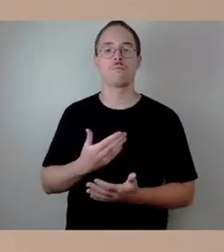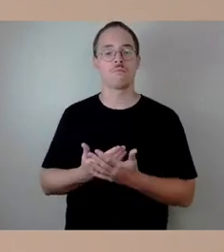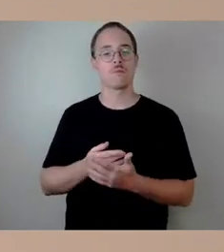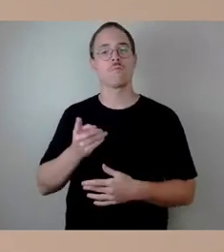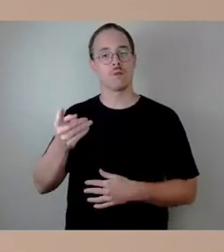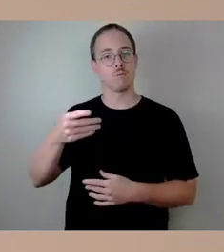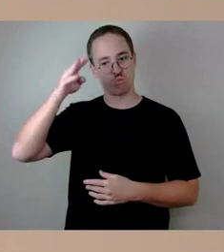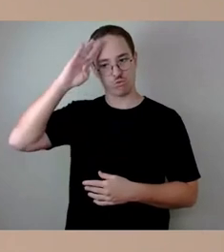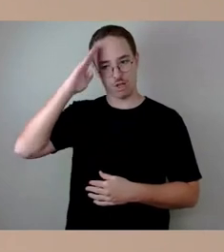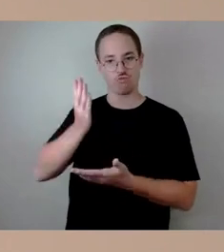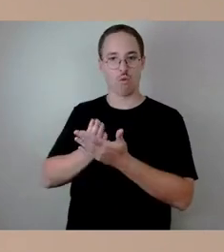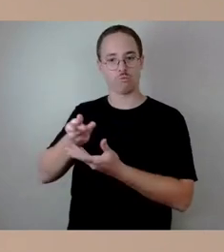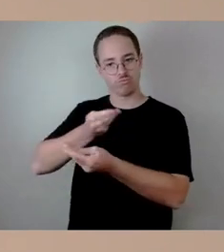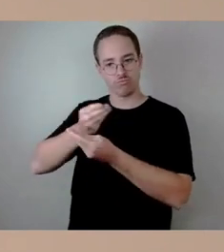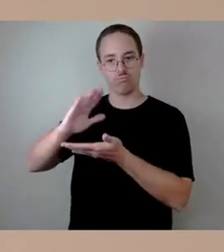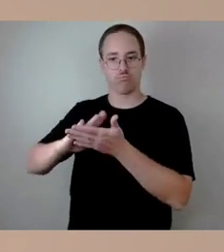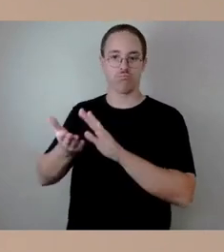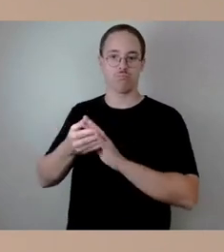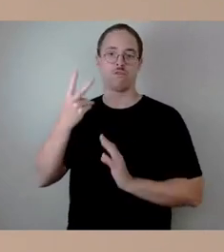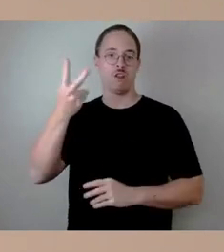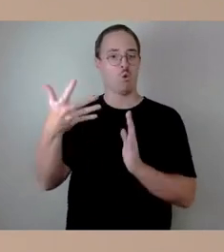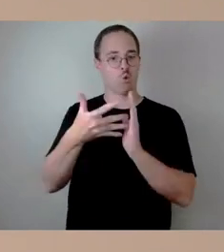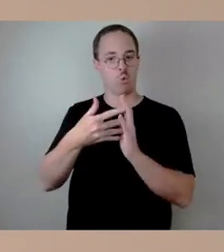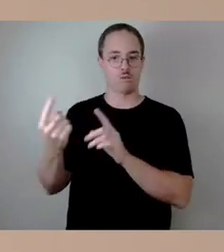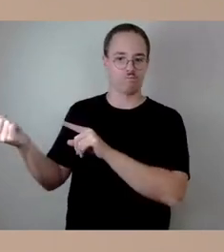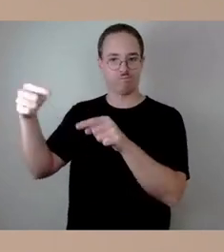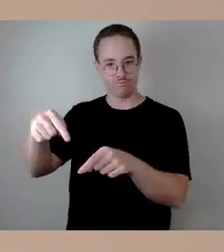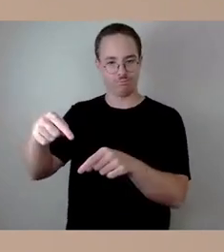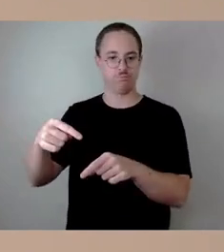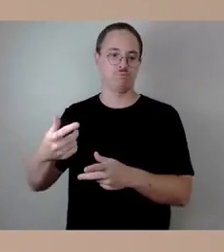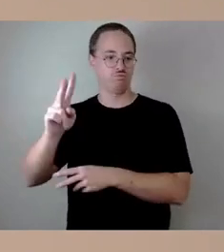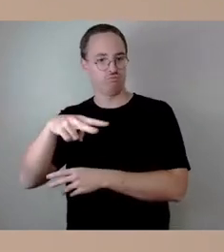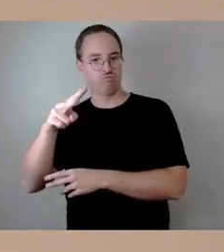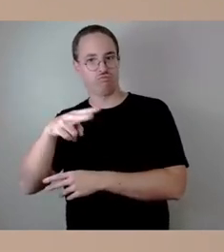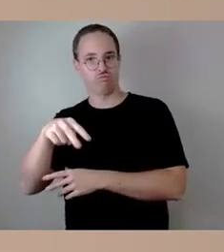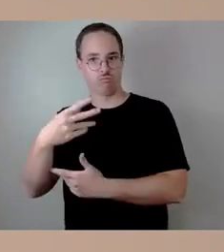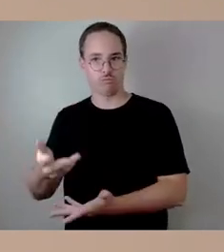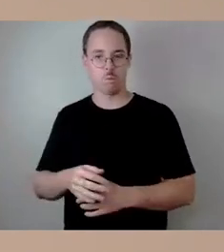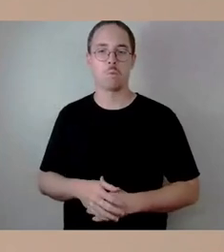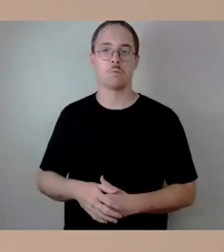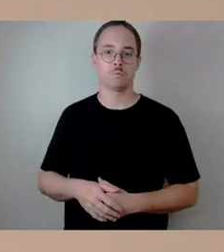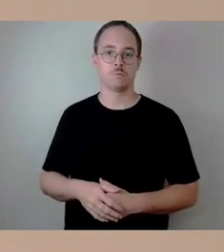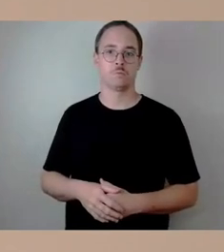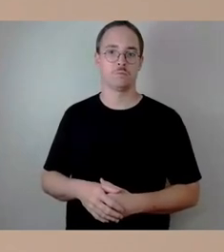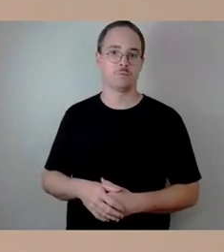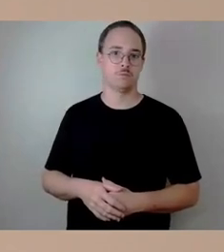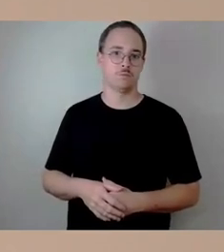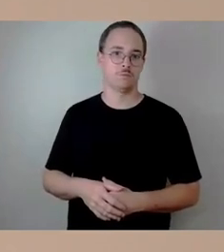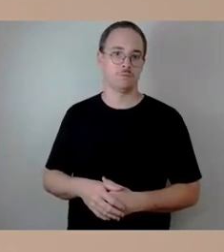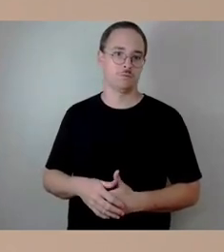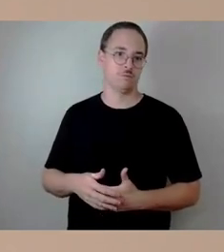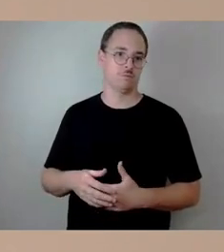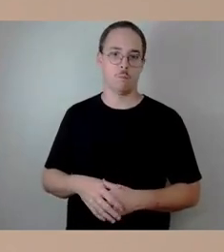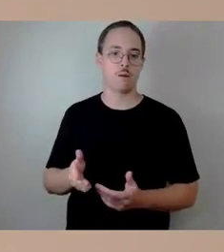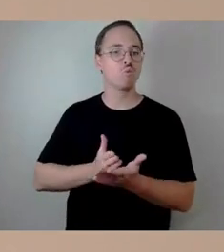Durchfahrverbot zu kontrollieren und durchzusetzen. Die können aber nie sozusagen dort die ganze